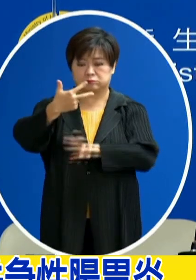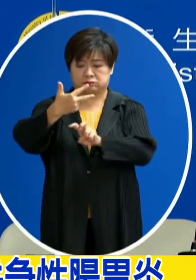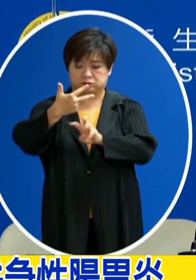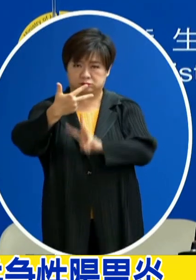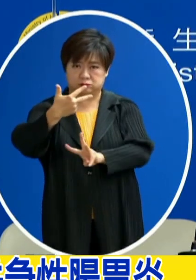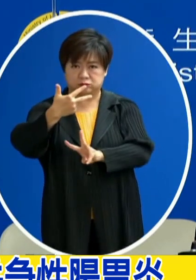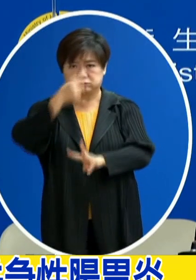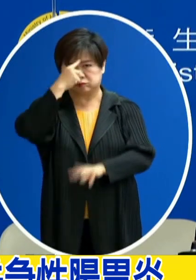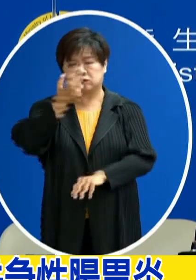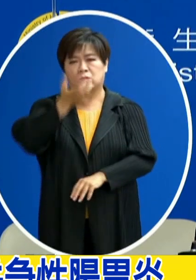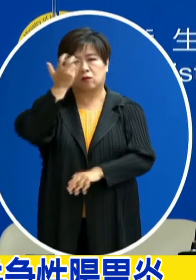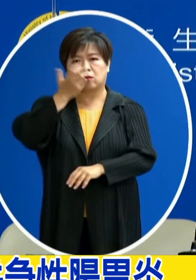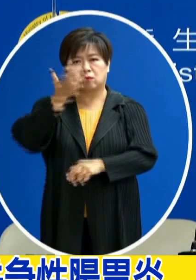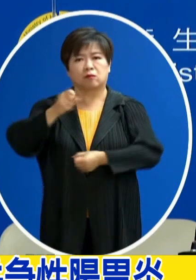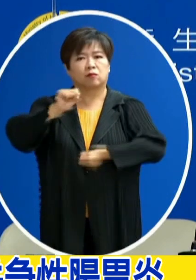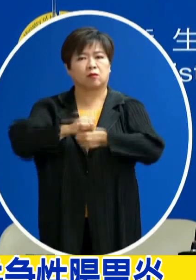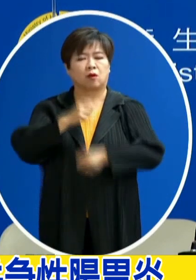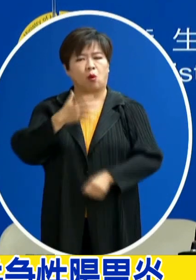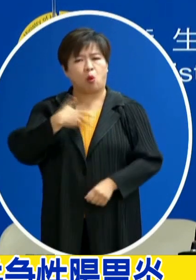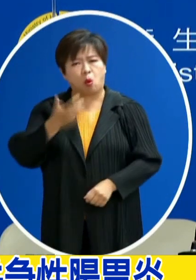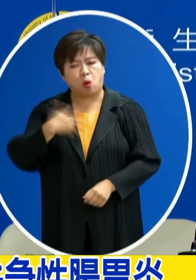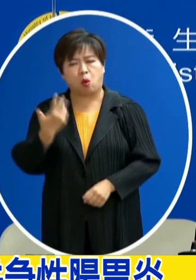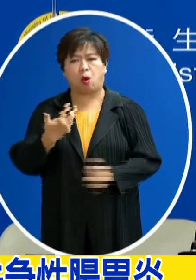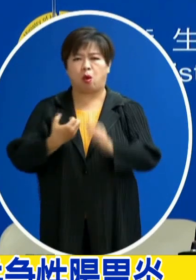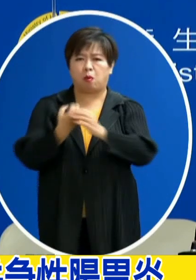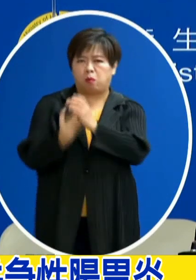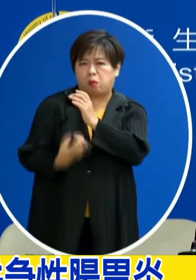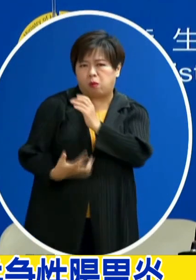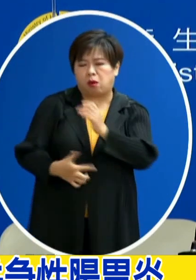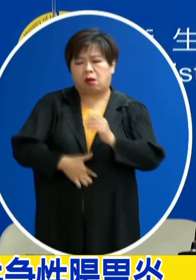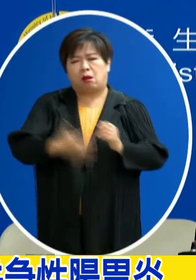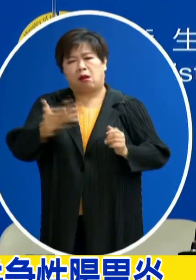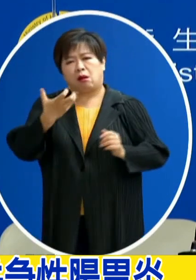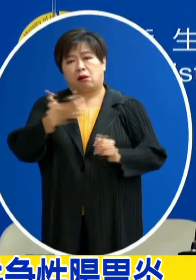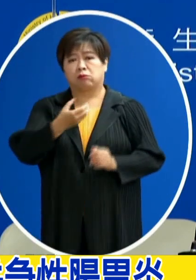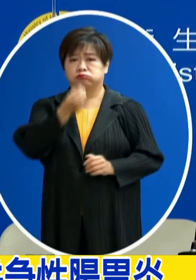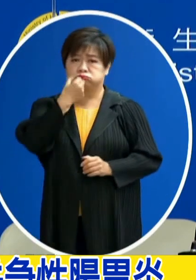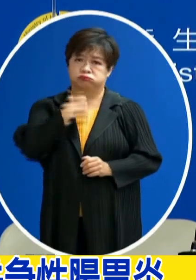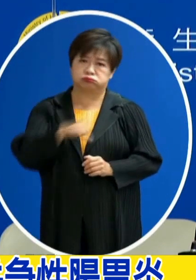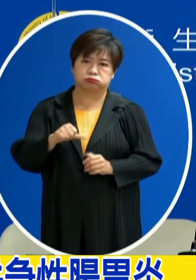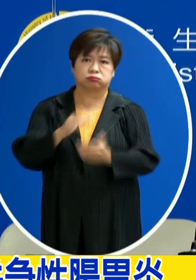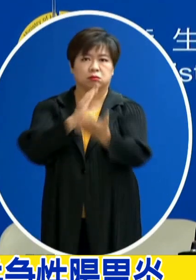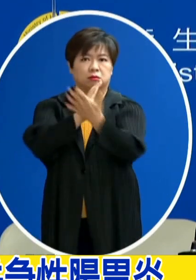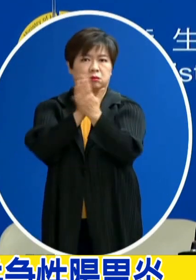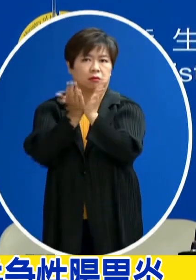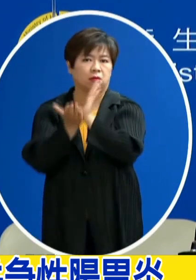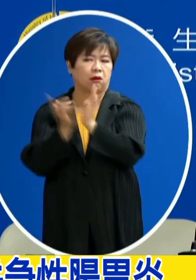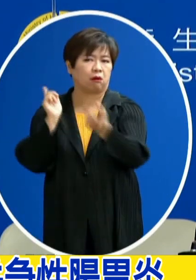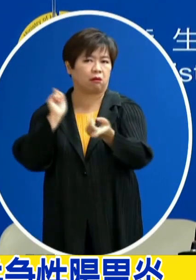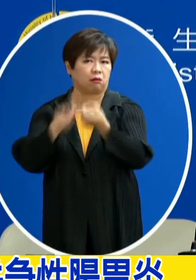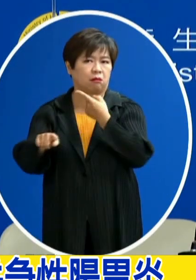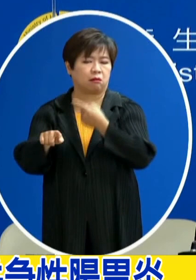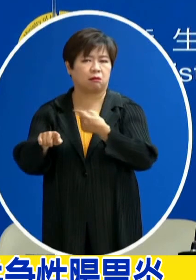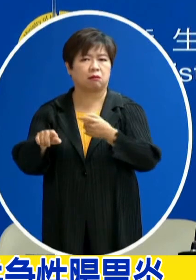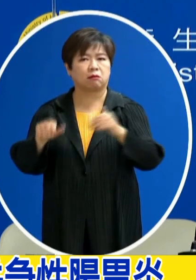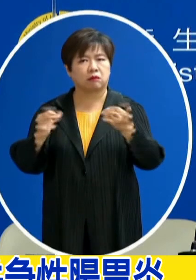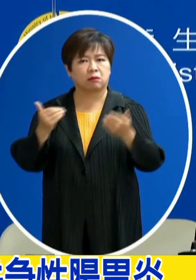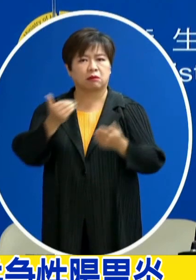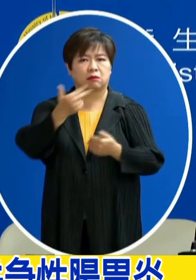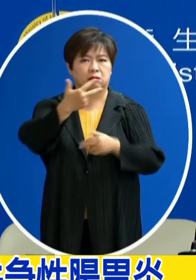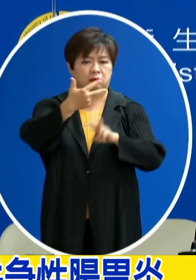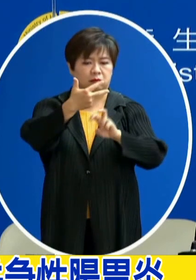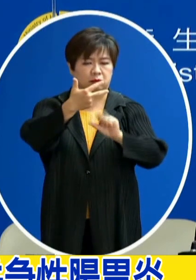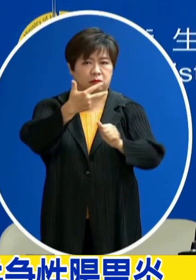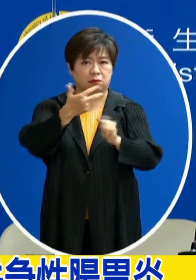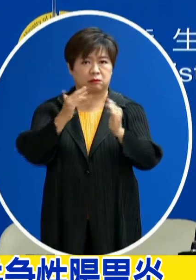有發燒 合併這個嘔吐 腹瀉 腹痛食慾下降的這些症狀 那在25號所有